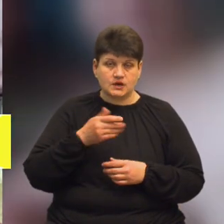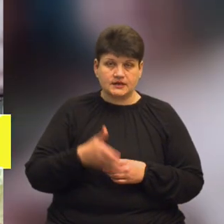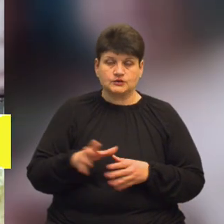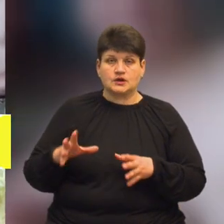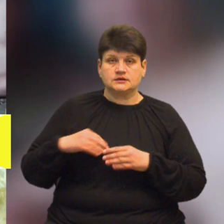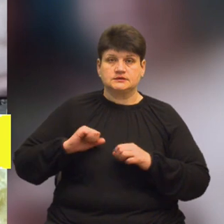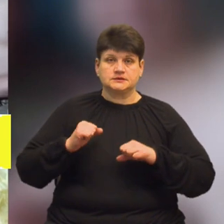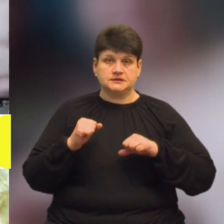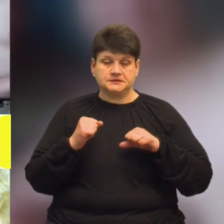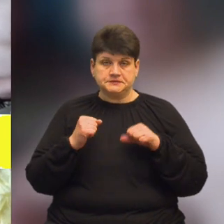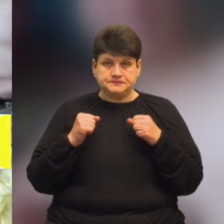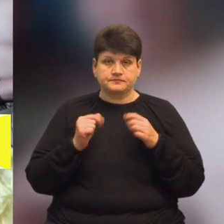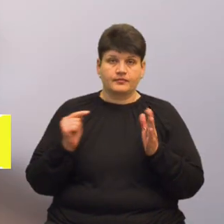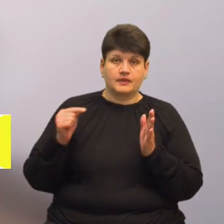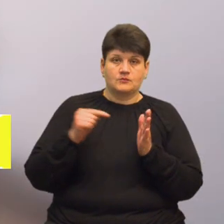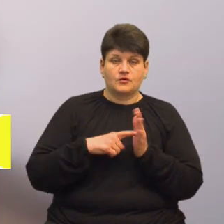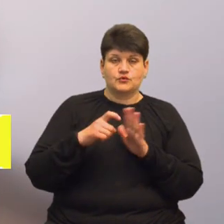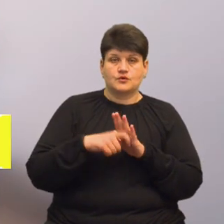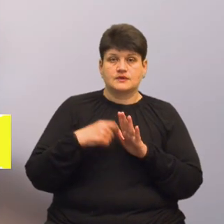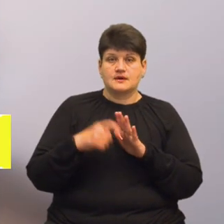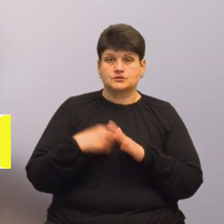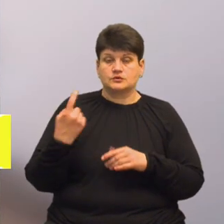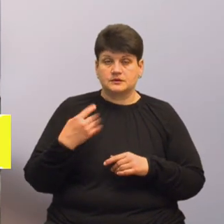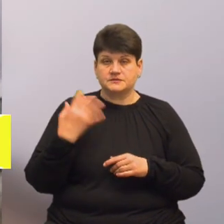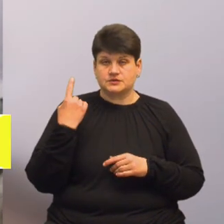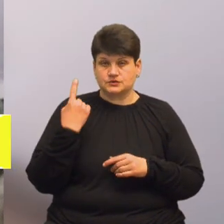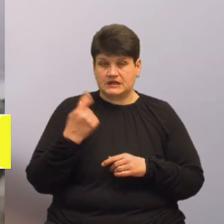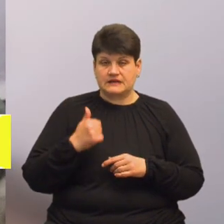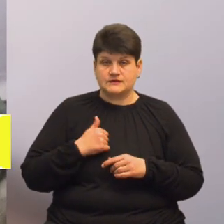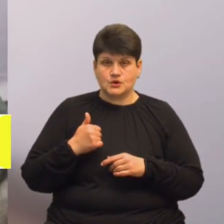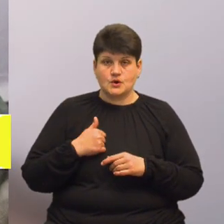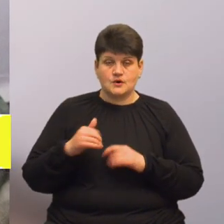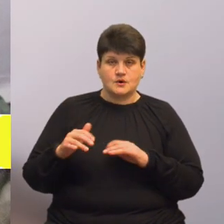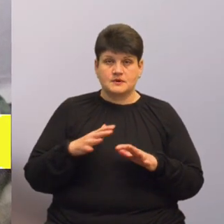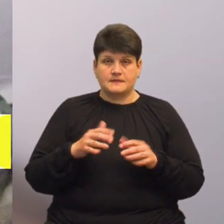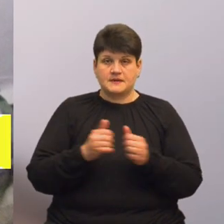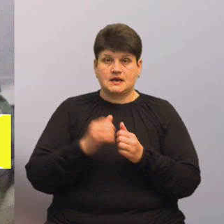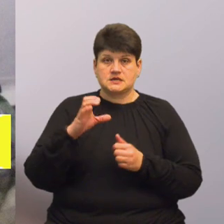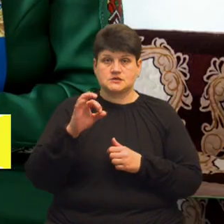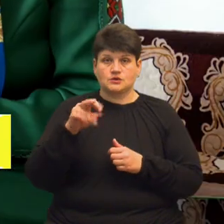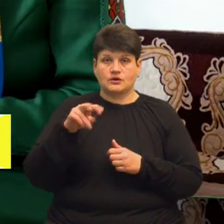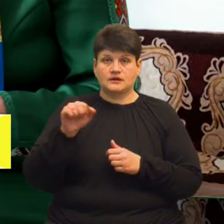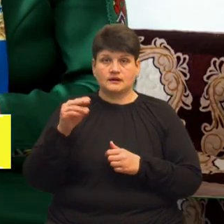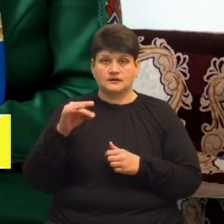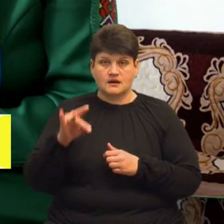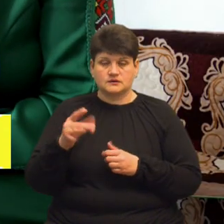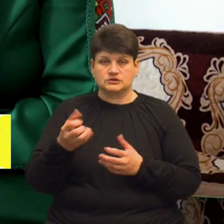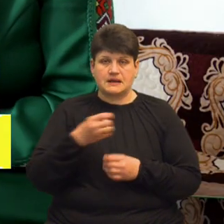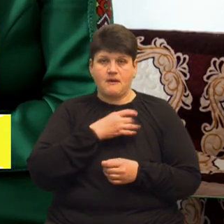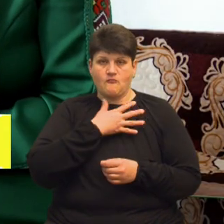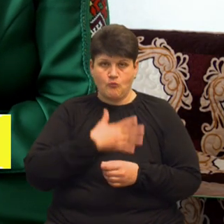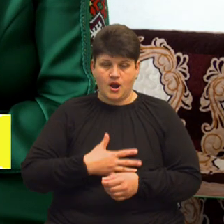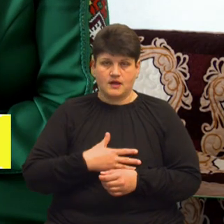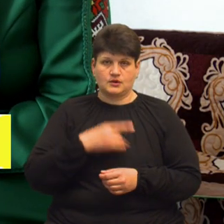побратимами Андрій потрапив на Донеччину. Під час однієї з військових операцій під Соледаром він отримав поранення, розповідає